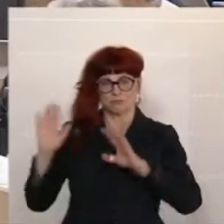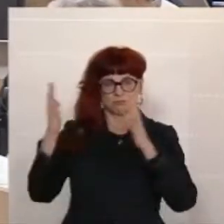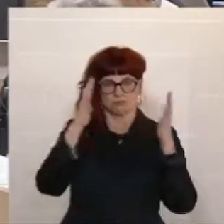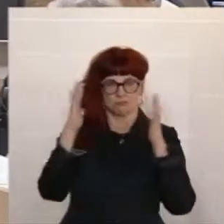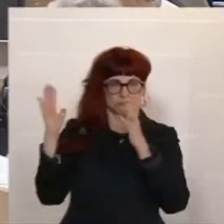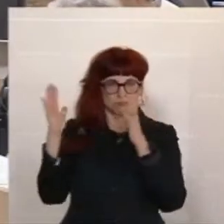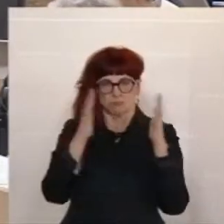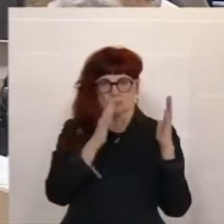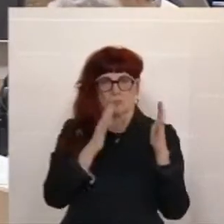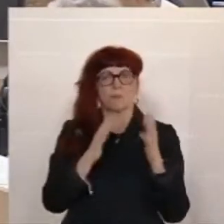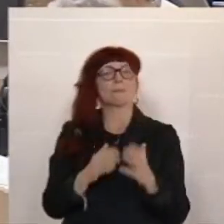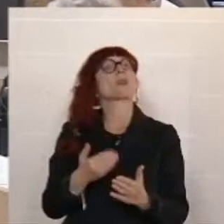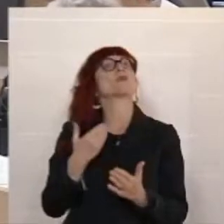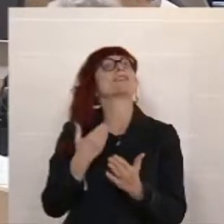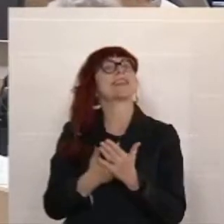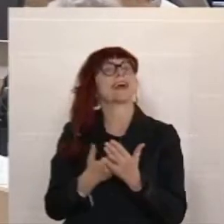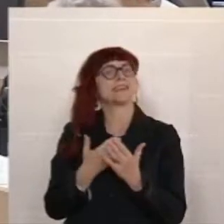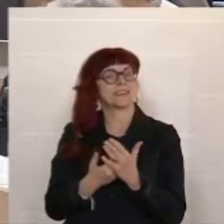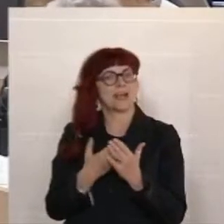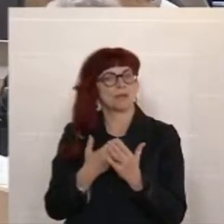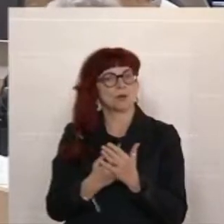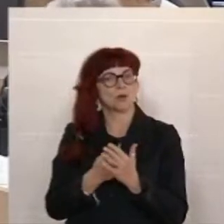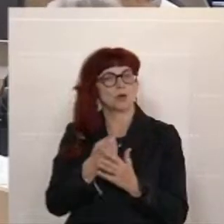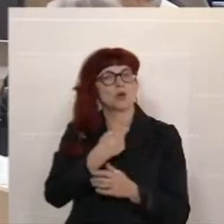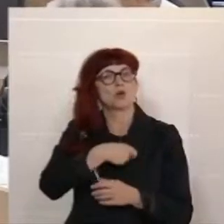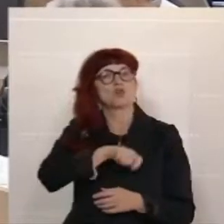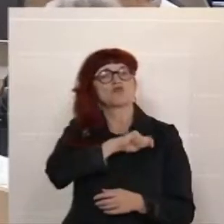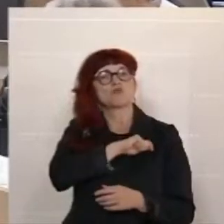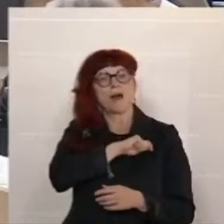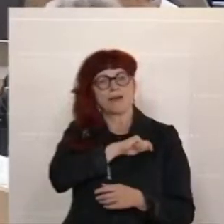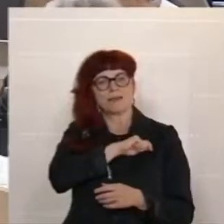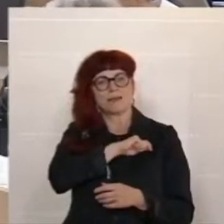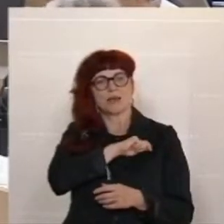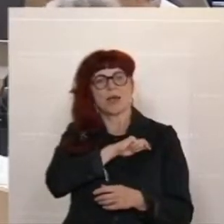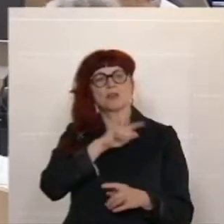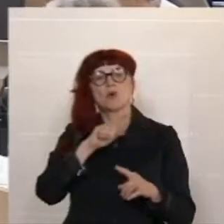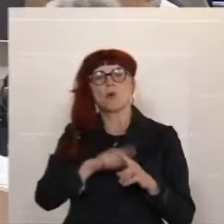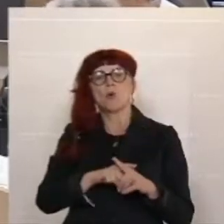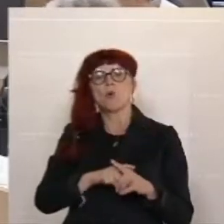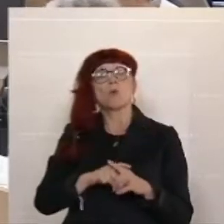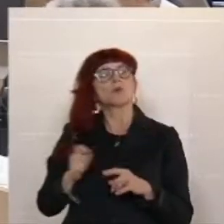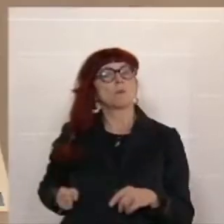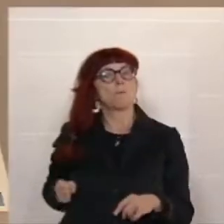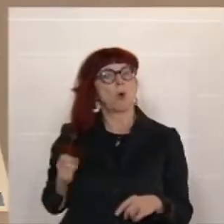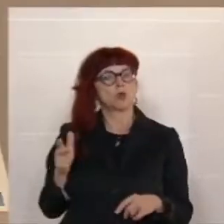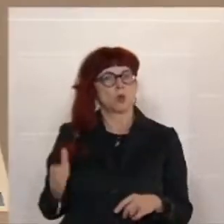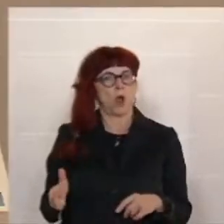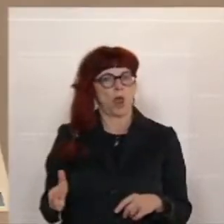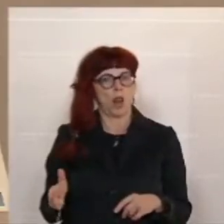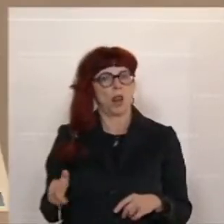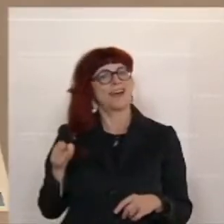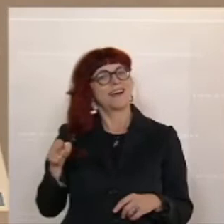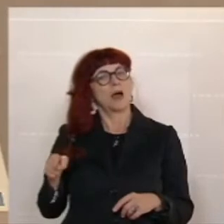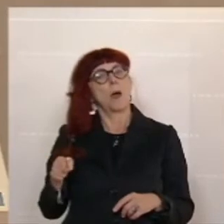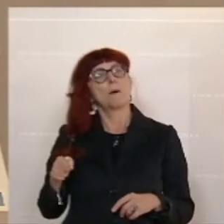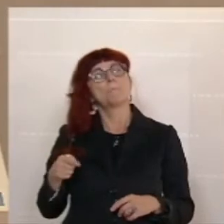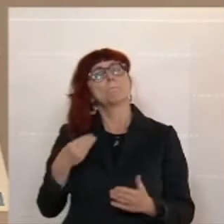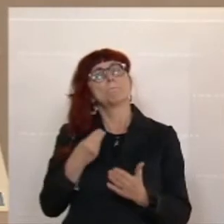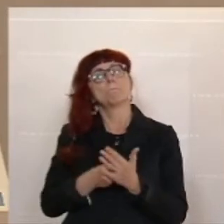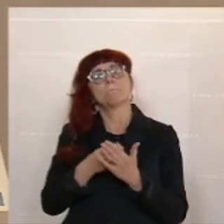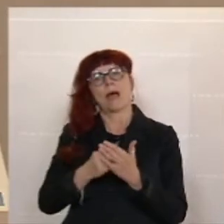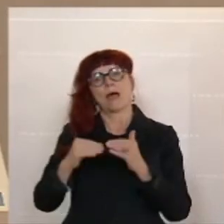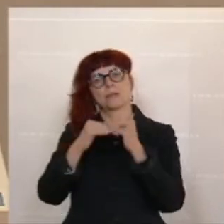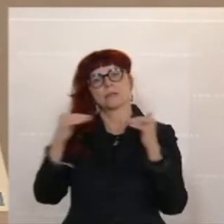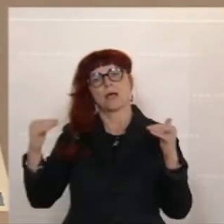Und genau deswegen haben Spanien und Portugal diesen Preisdeckel bereits vor